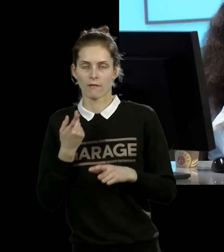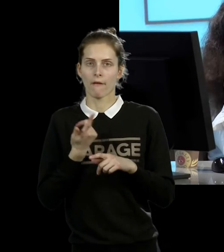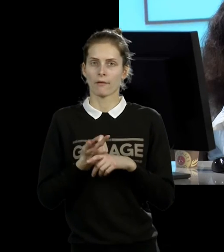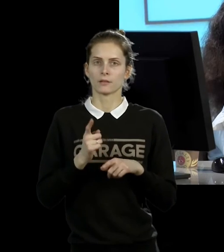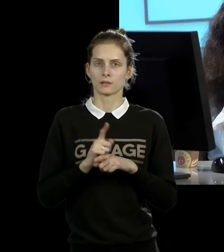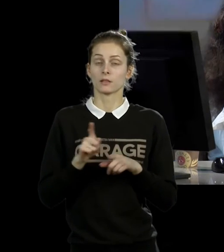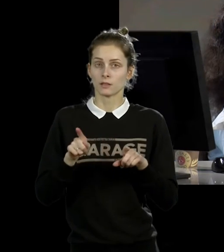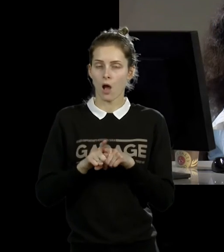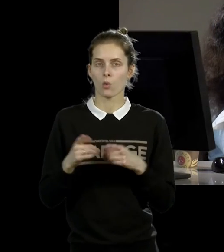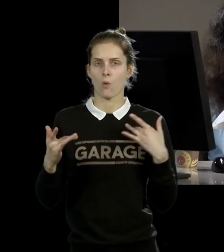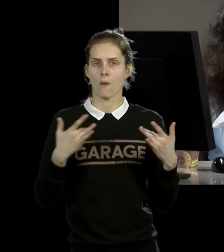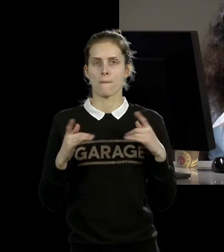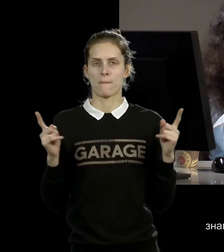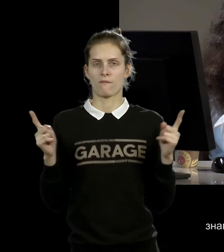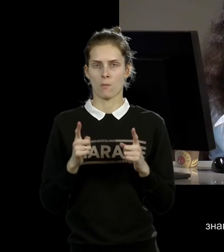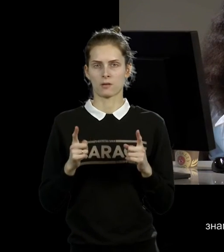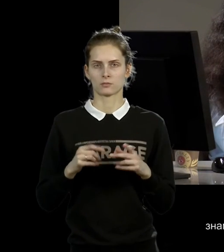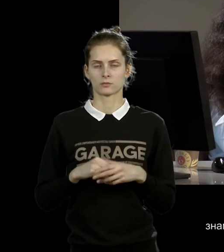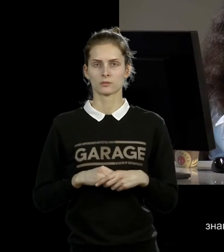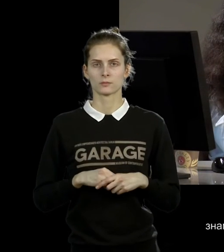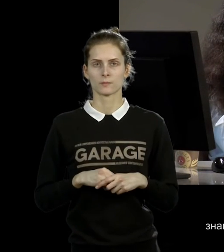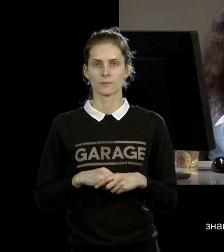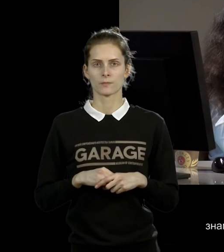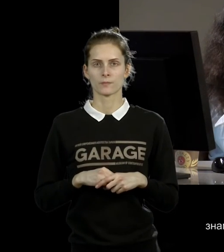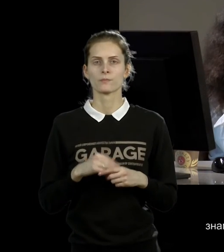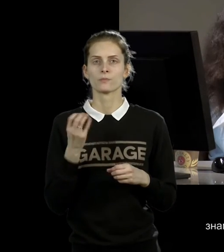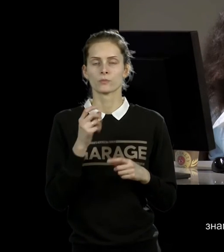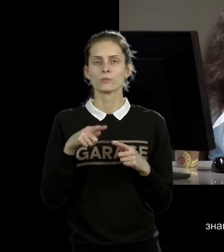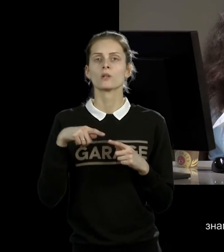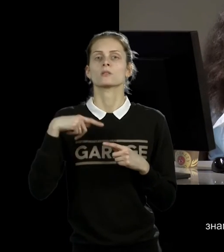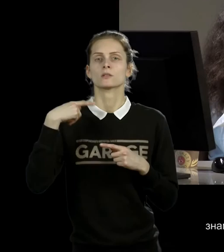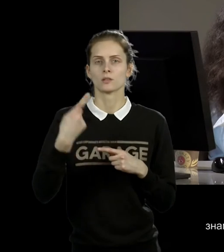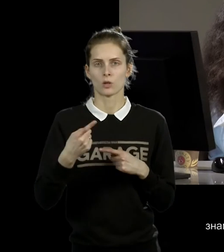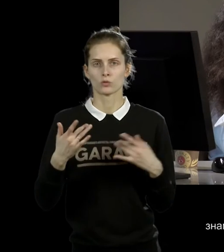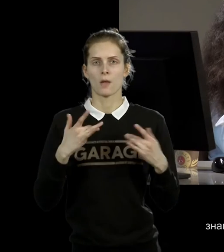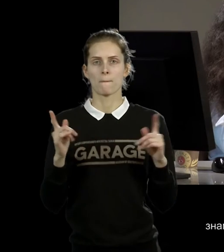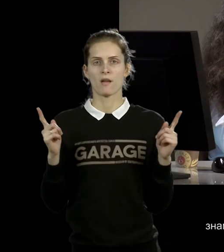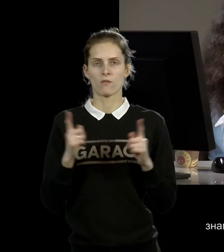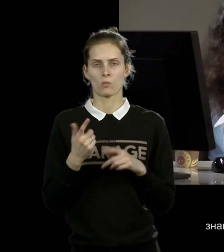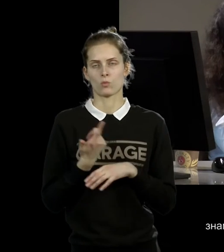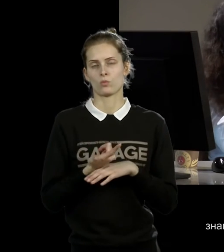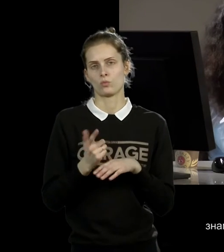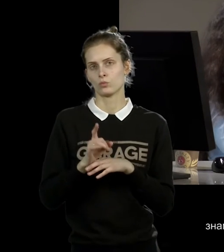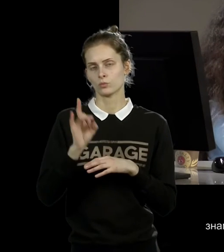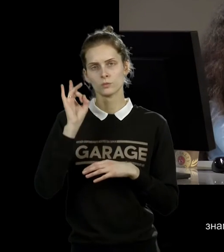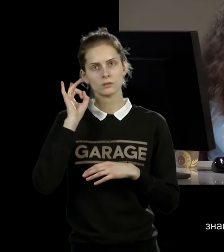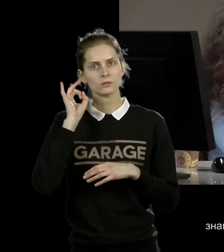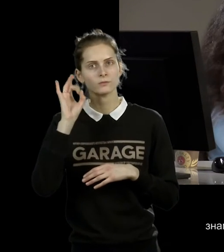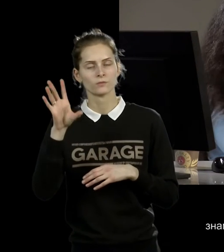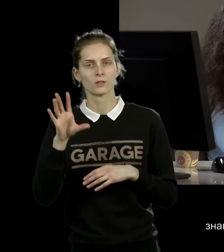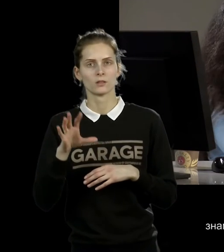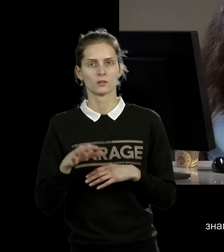этой акции. И, наконец, следующий ее перформанс, один из самых знаменитых и самых скандальных,